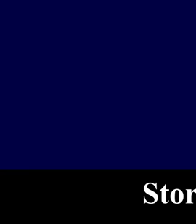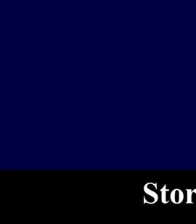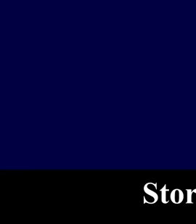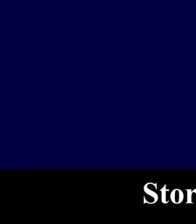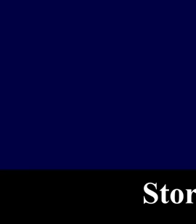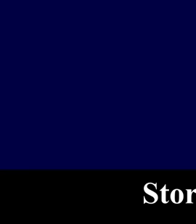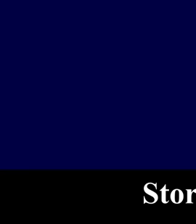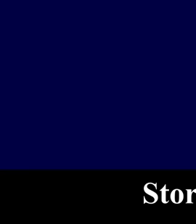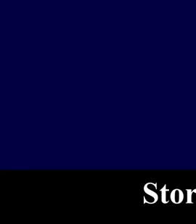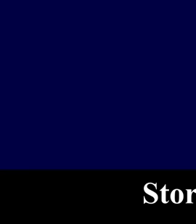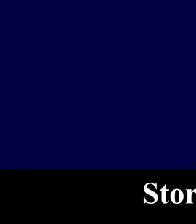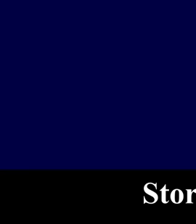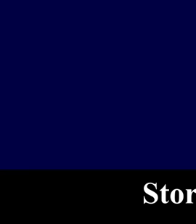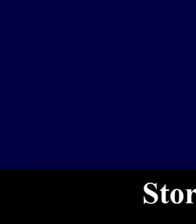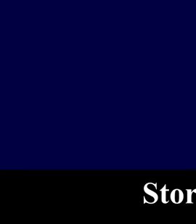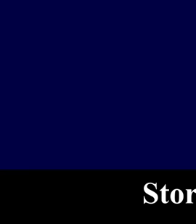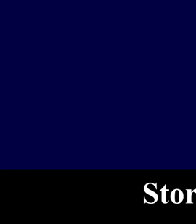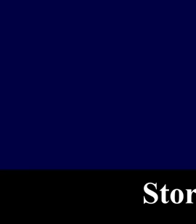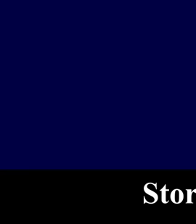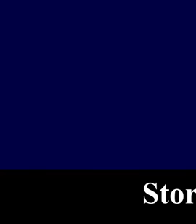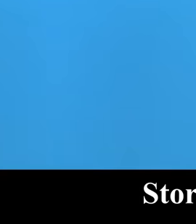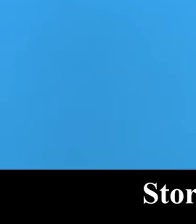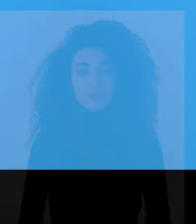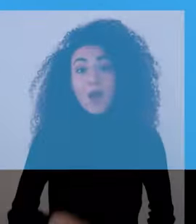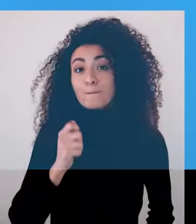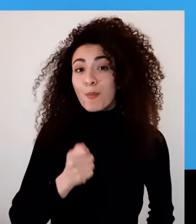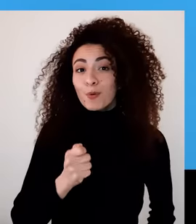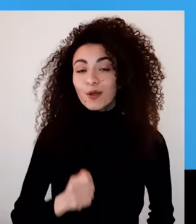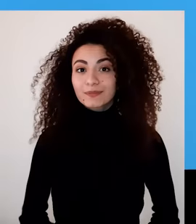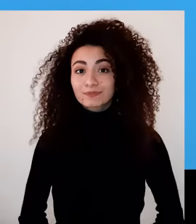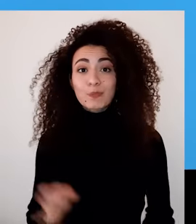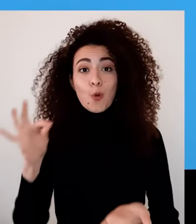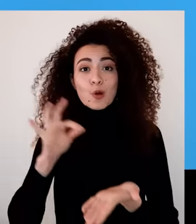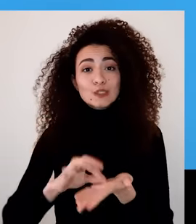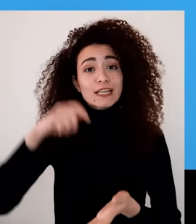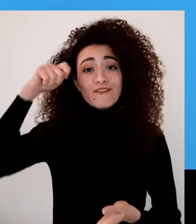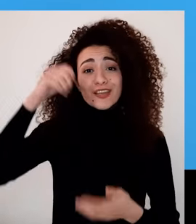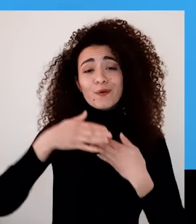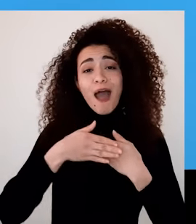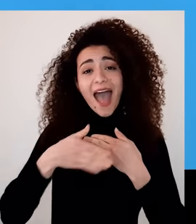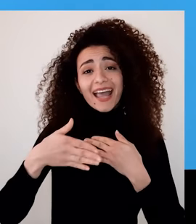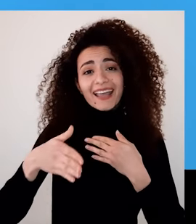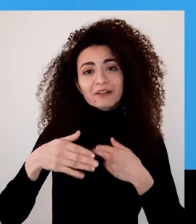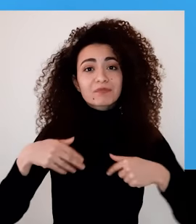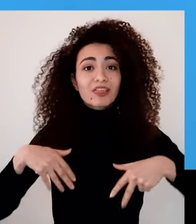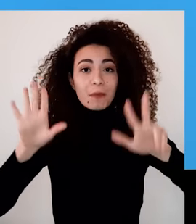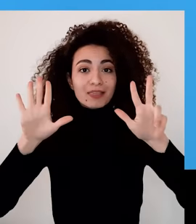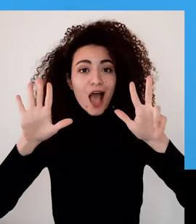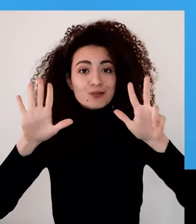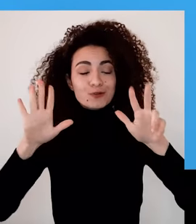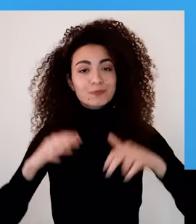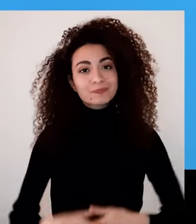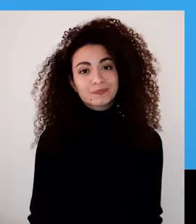6 خطوات عملية لأحداث التغيير تهانينا أولاً لوصولك للفقرة 18